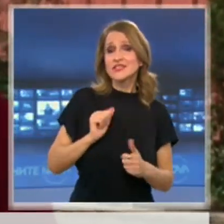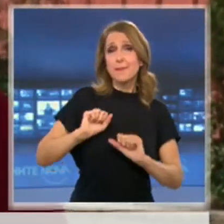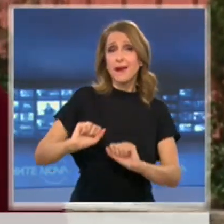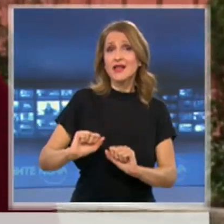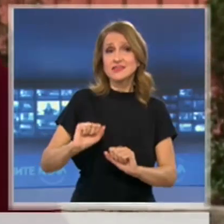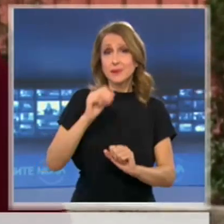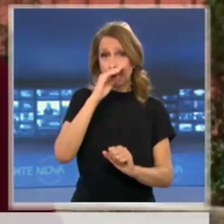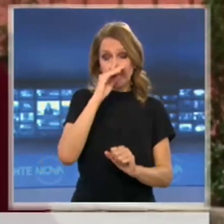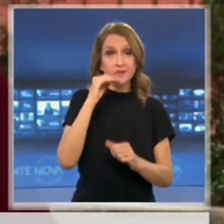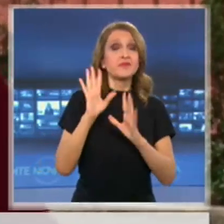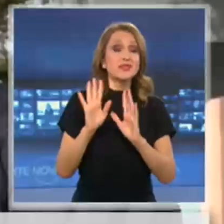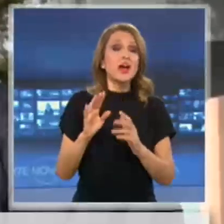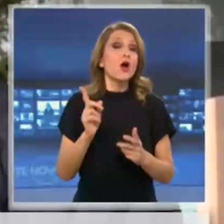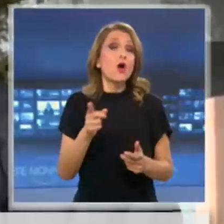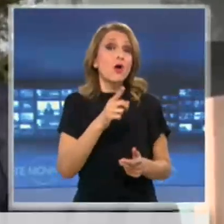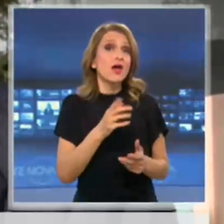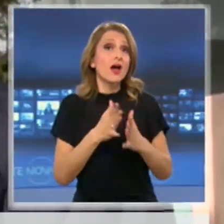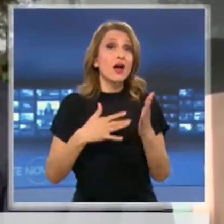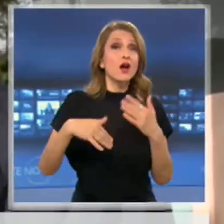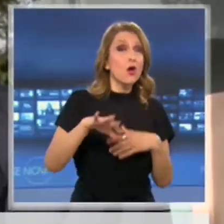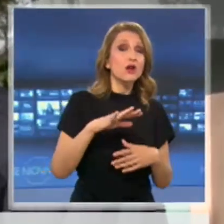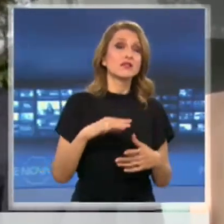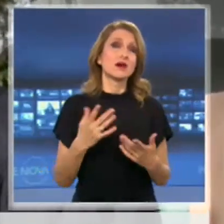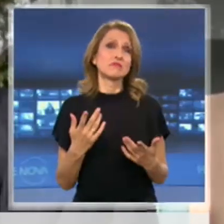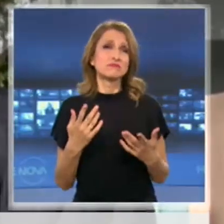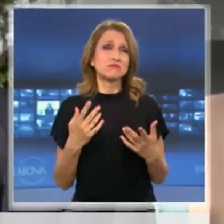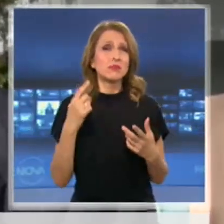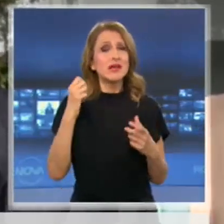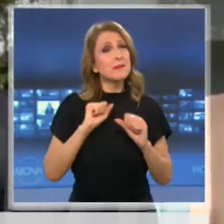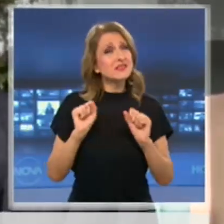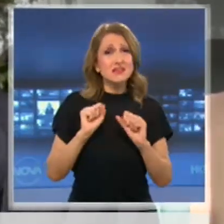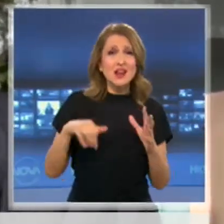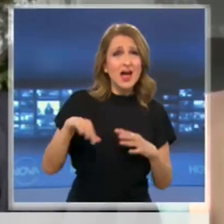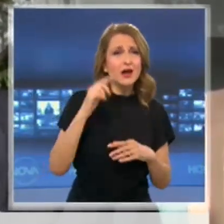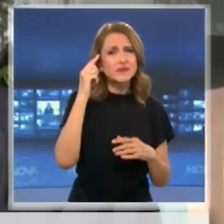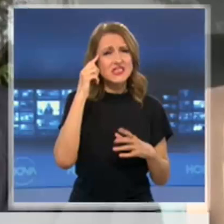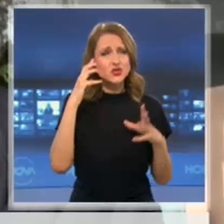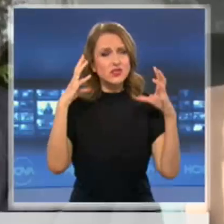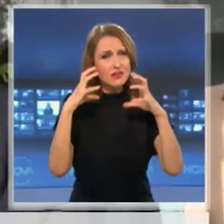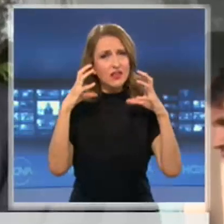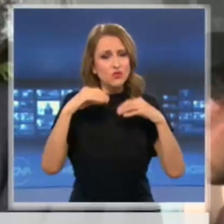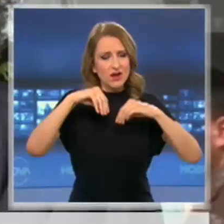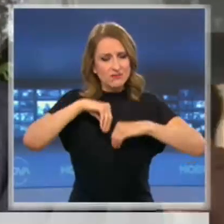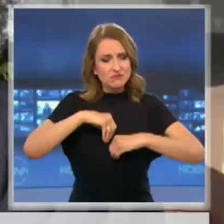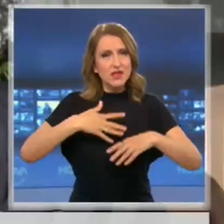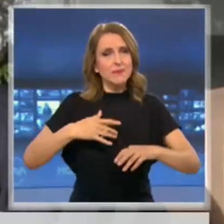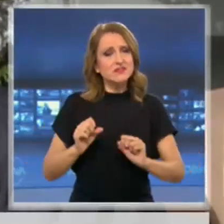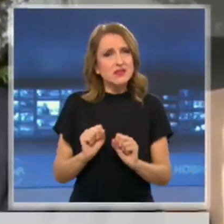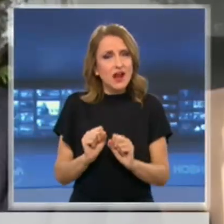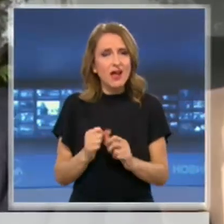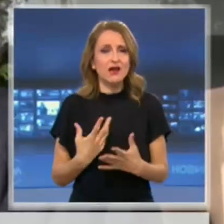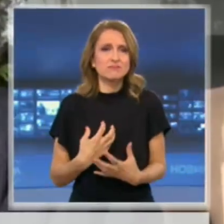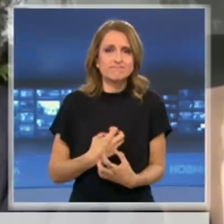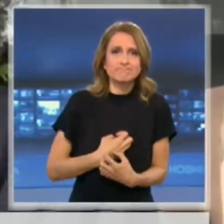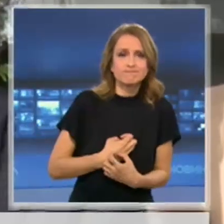сход за при мен да е болен? Хората психите с нетоварени, има страх в себе си, не могат да